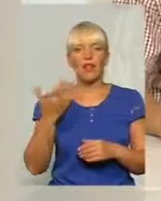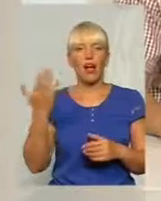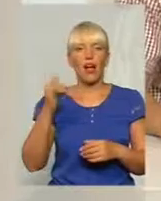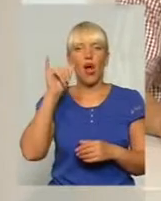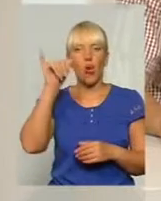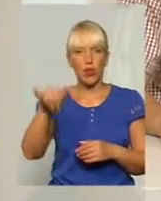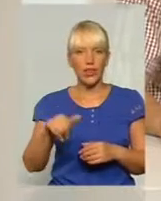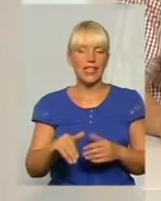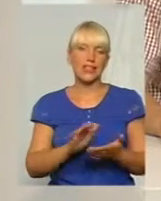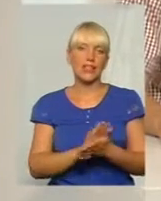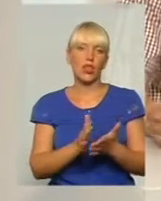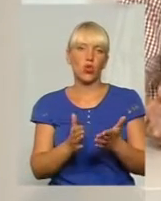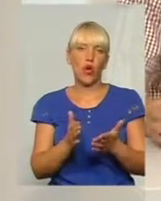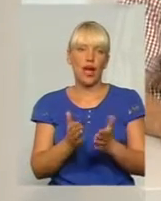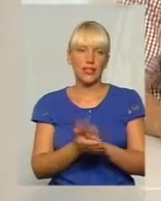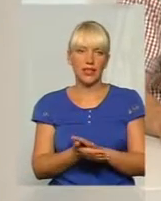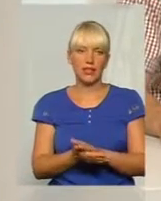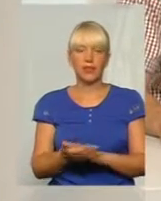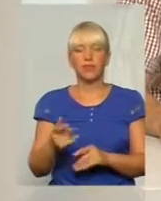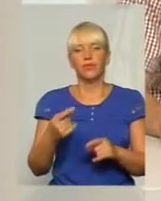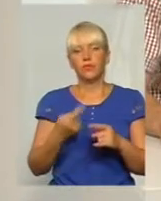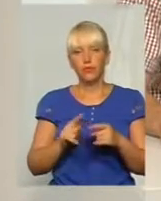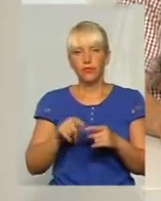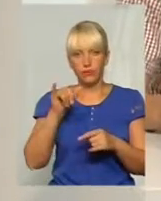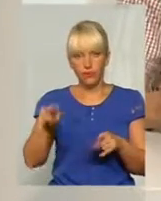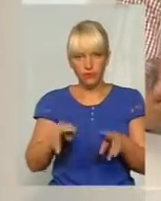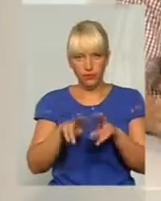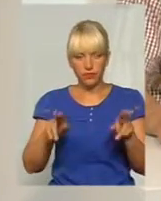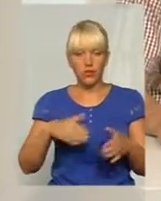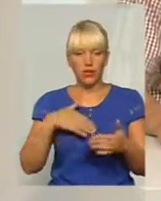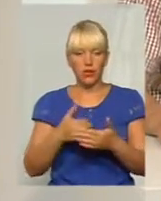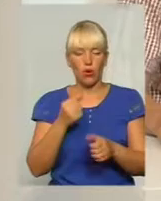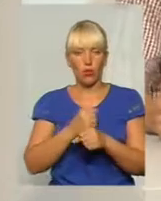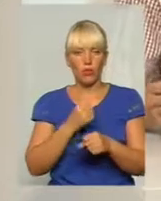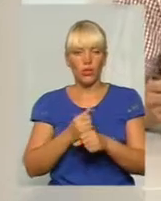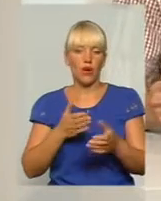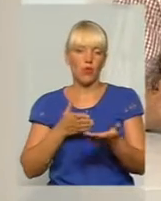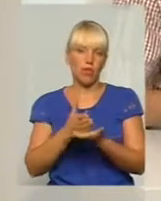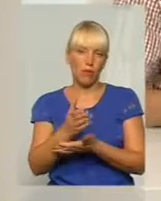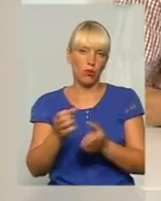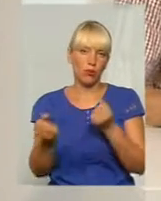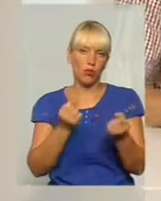Дніпра, чи в них так само зараз активізувалась робота в напрямку боротьби з корупцією.